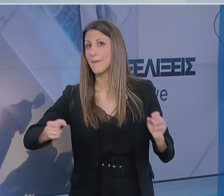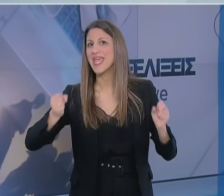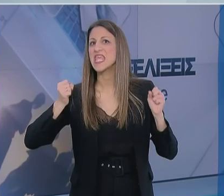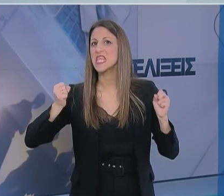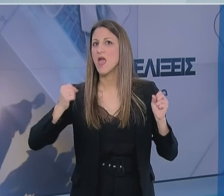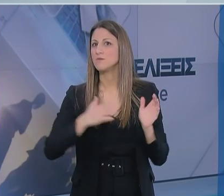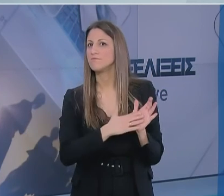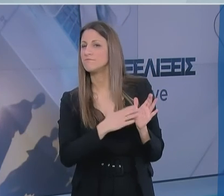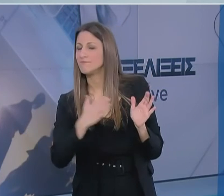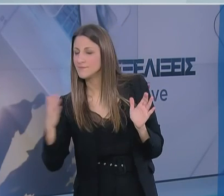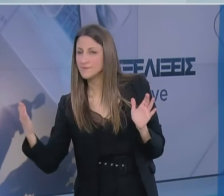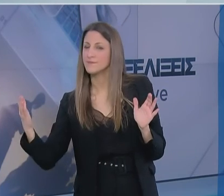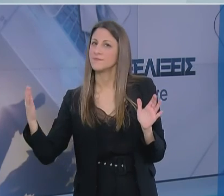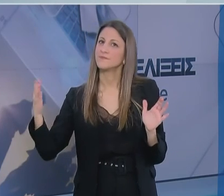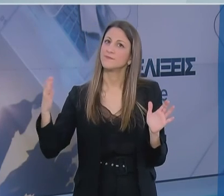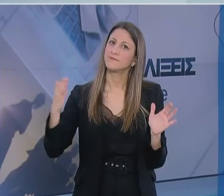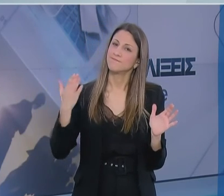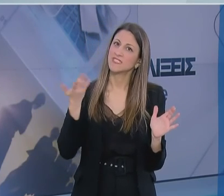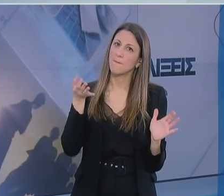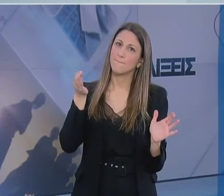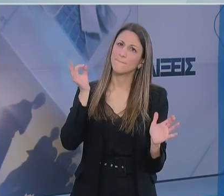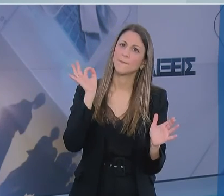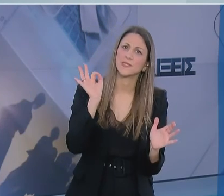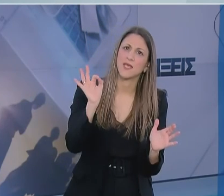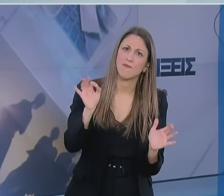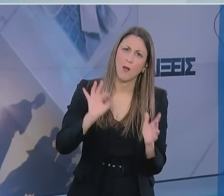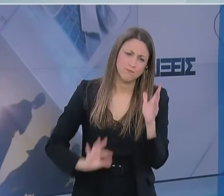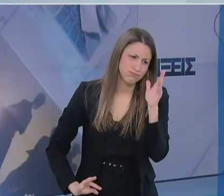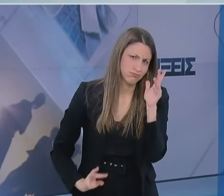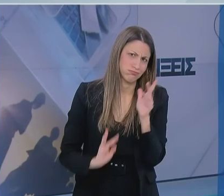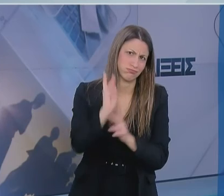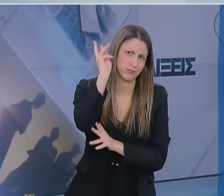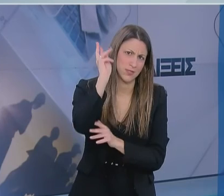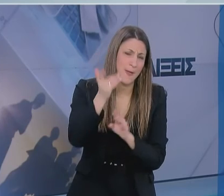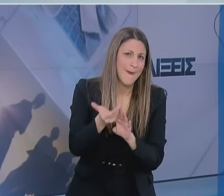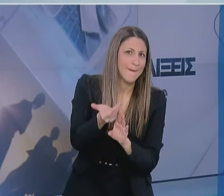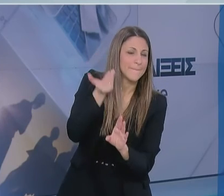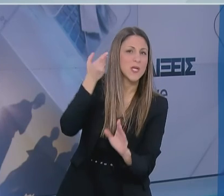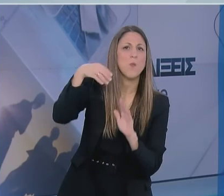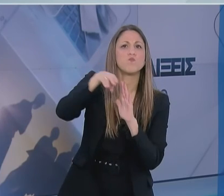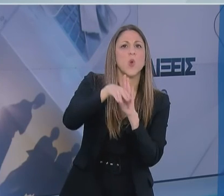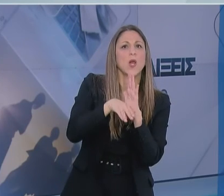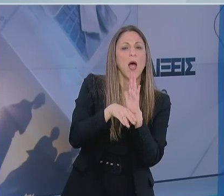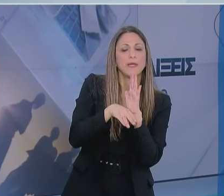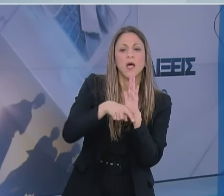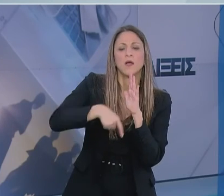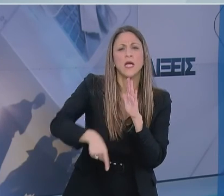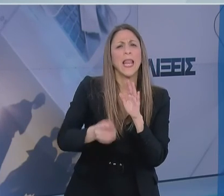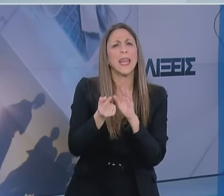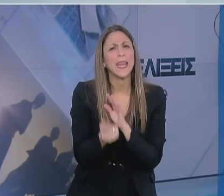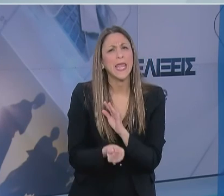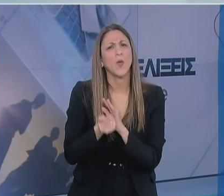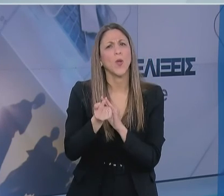έχει κάνει ένα ψηφιακό άλμα. Δράσεις τις οποίες τις σχεδιάζαμε μέσα στον χρόνο να τις